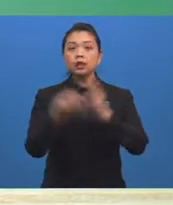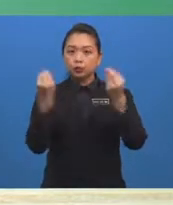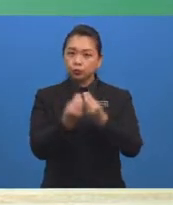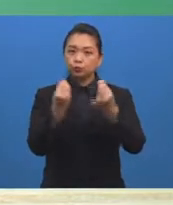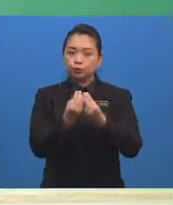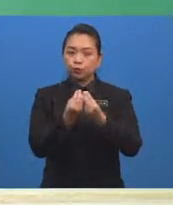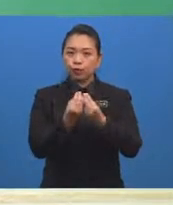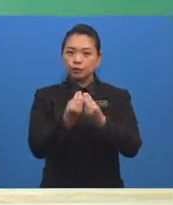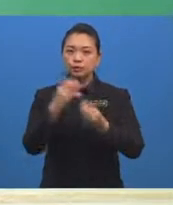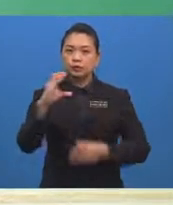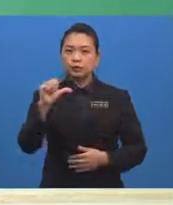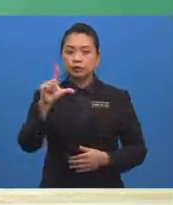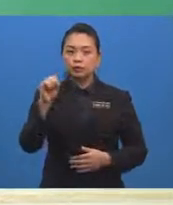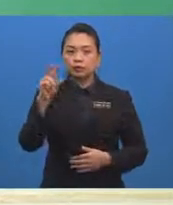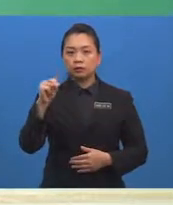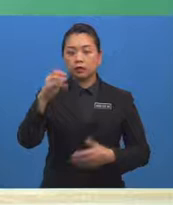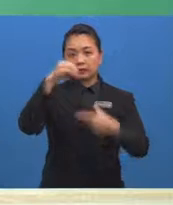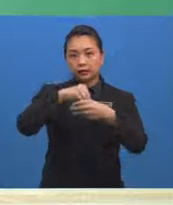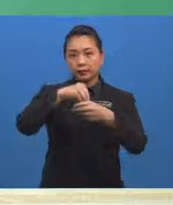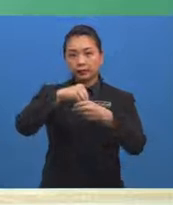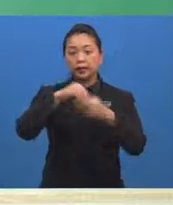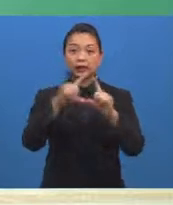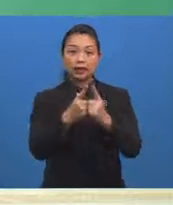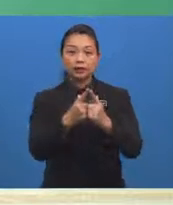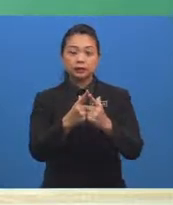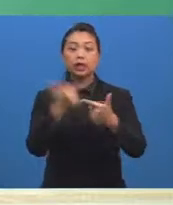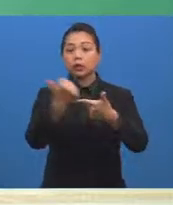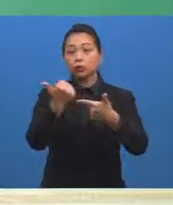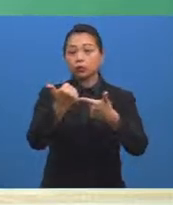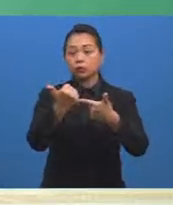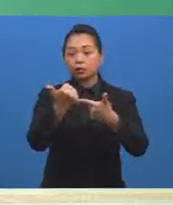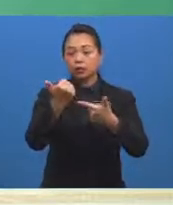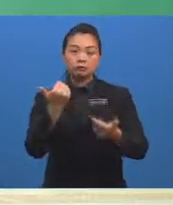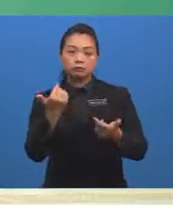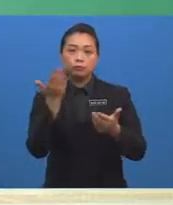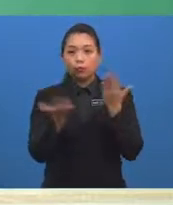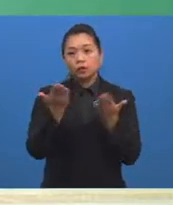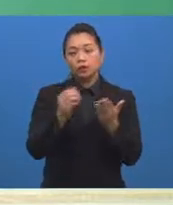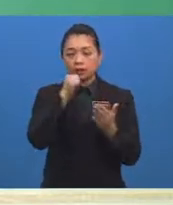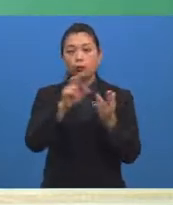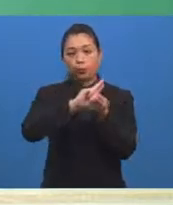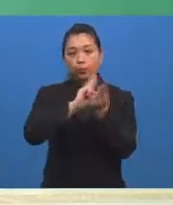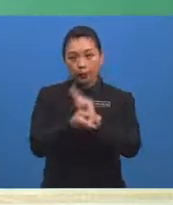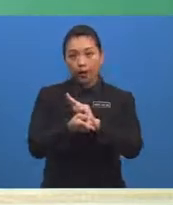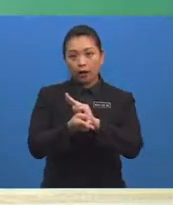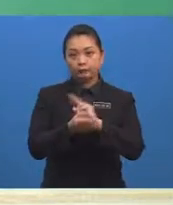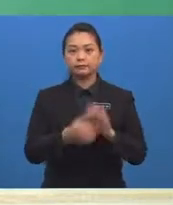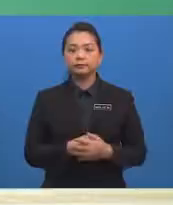dari kelas kedua tidak akan berubah apabila calon pertama dipilih dari kelas pertama